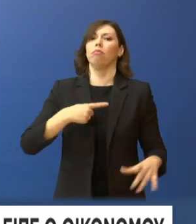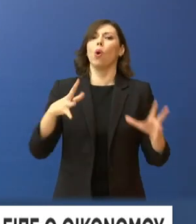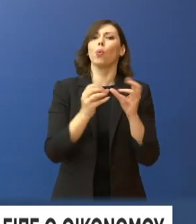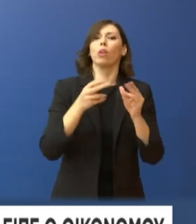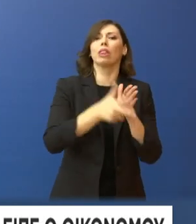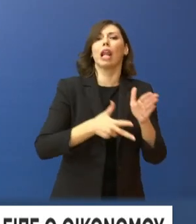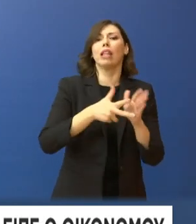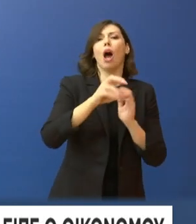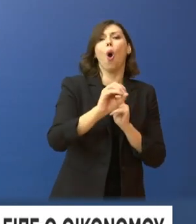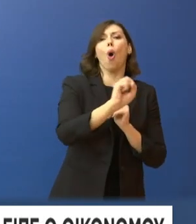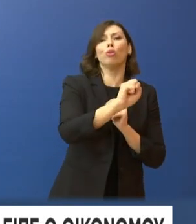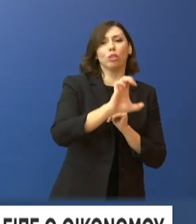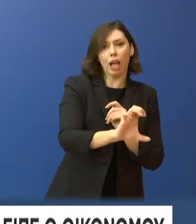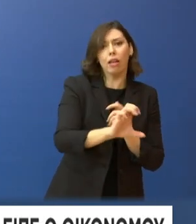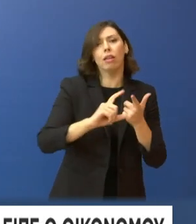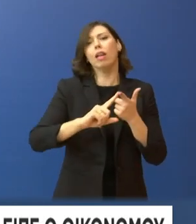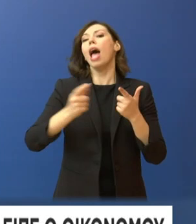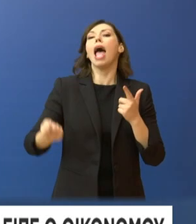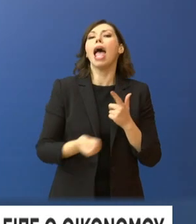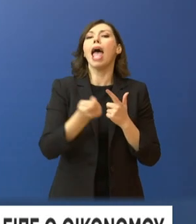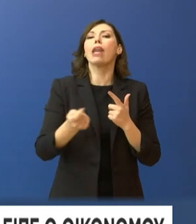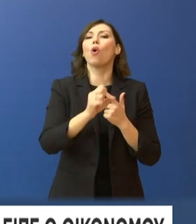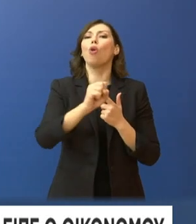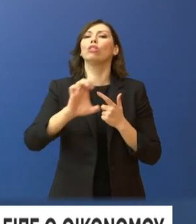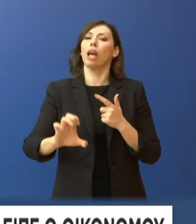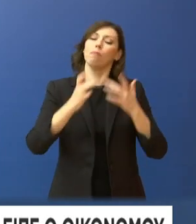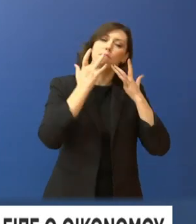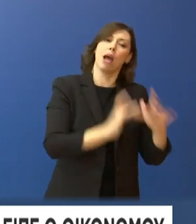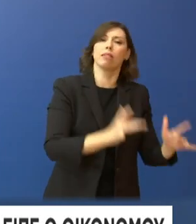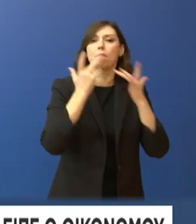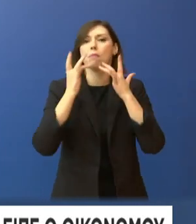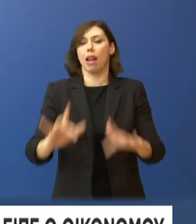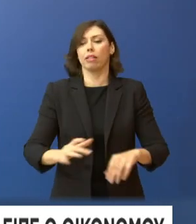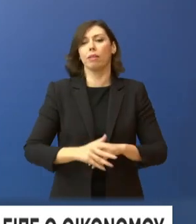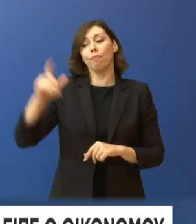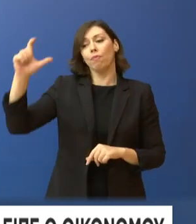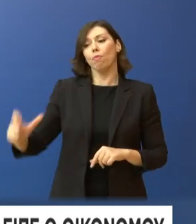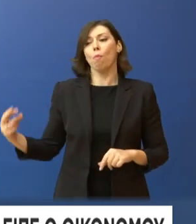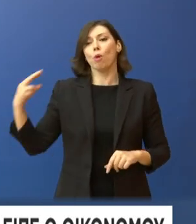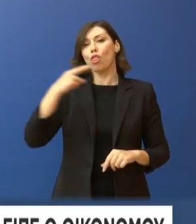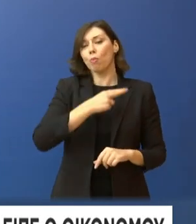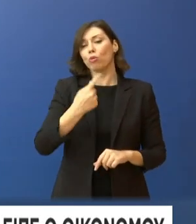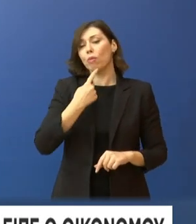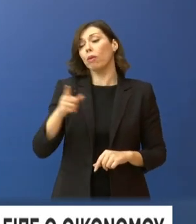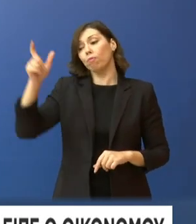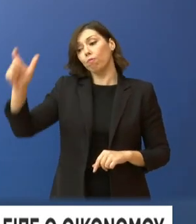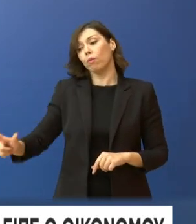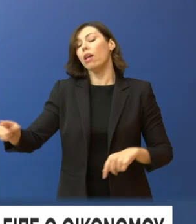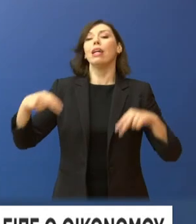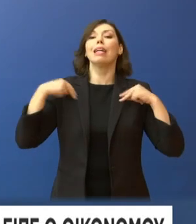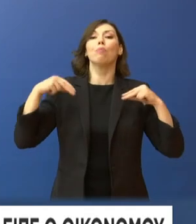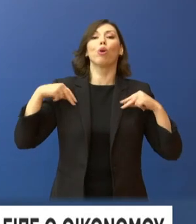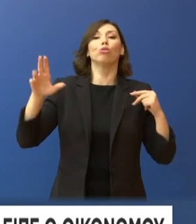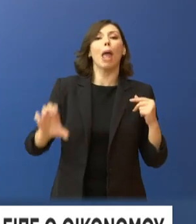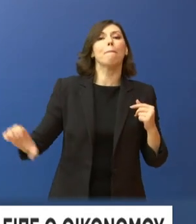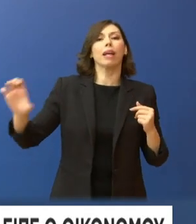Μετά από αυτό, όπως ανακοίνωσε ο Πρωθυπουργός, Μεταβατικός Υπουργός μέχρι τις Εθνικές Εκλογές, ο Ρίζος Υπουργός Επικρατείας, ο κ. Γεραπετρίτης, ο οποίος θα